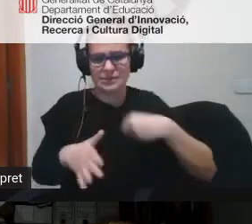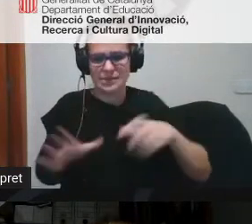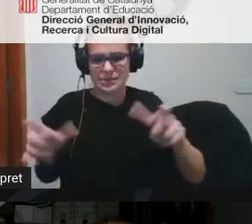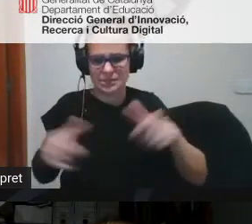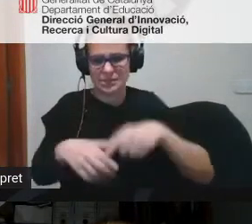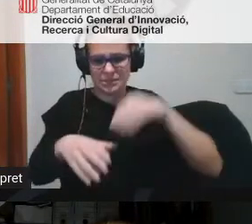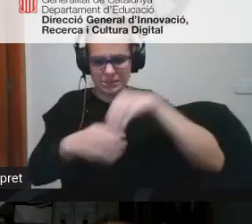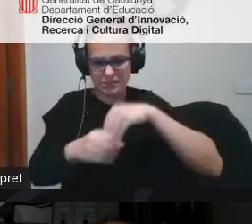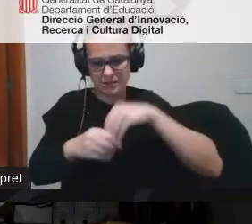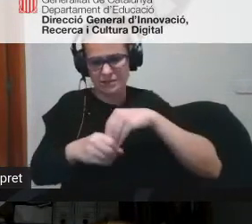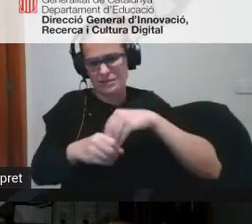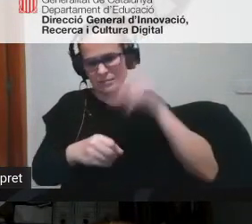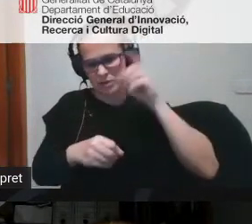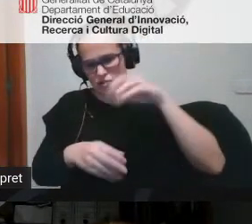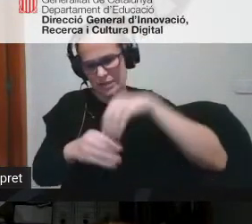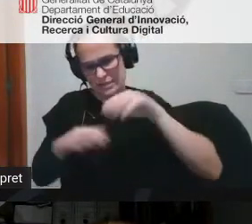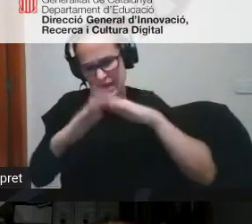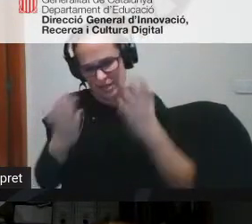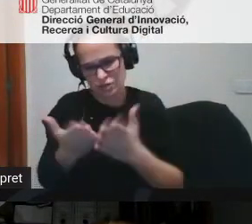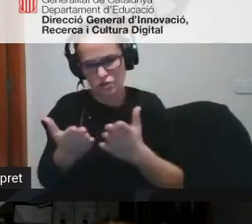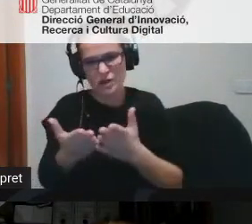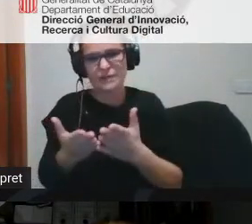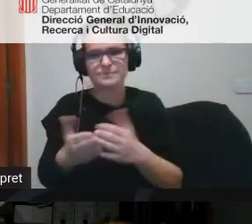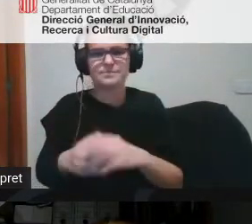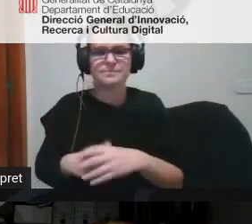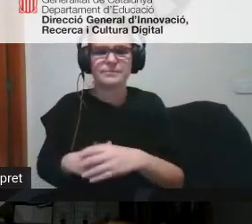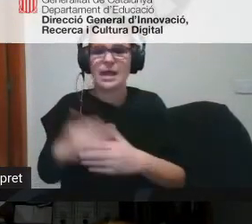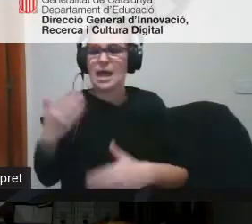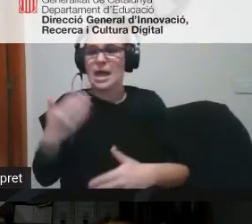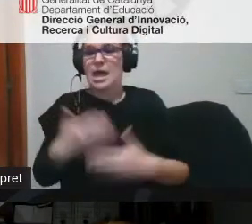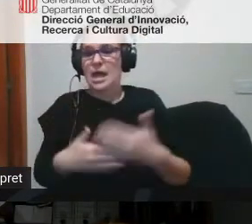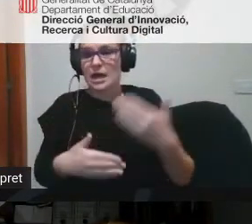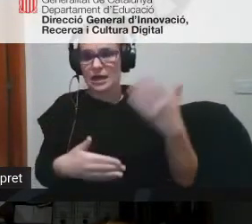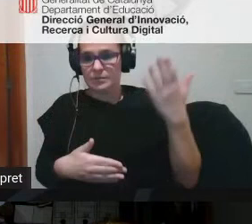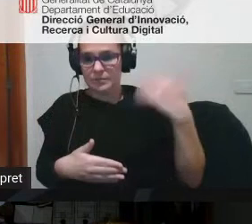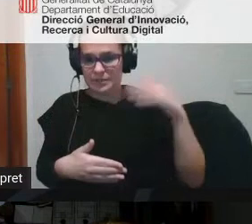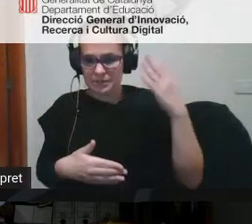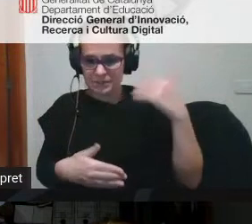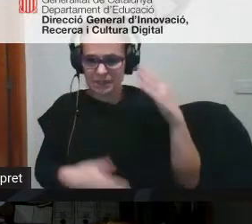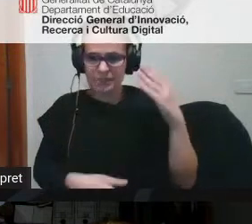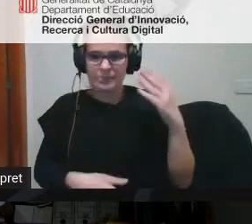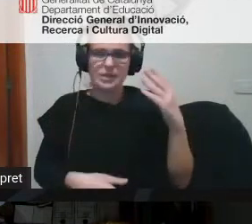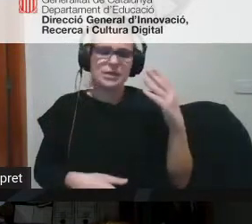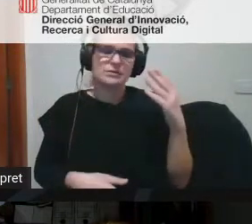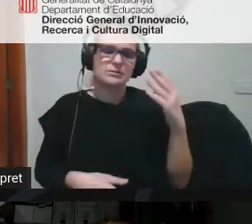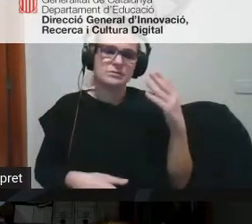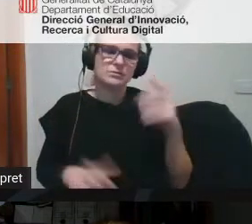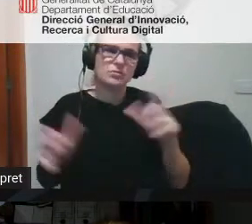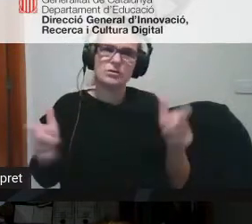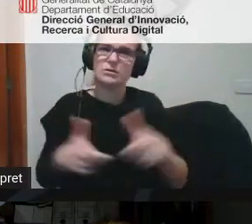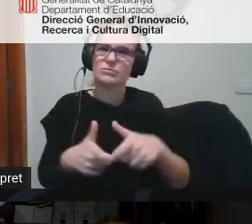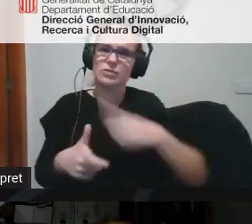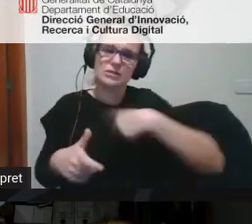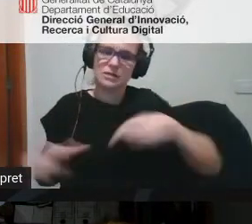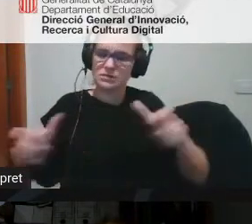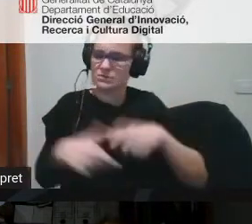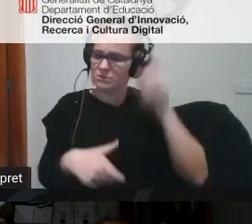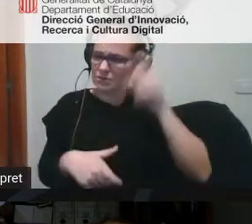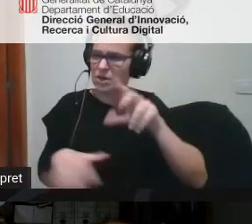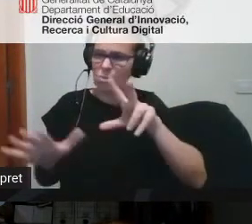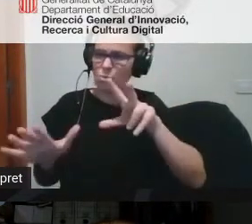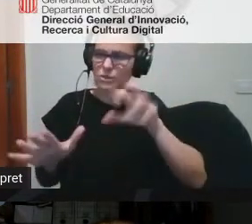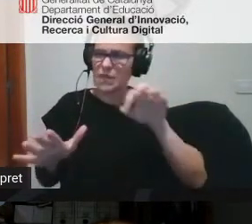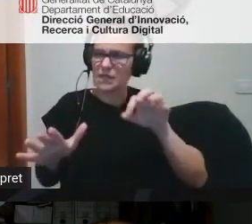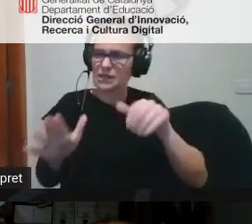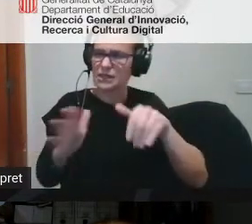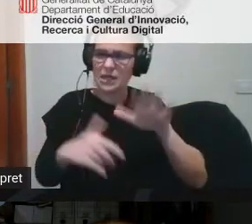del centre i al principi teníem teníem un claustre nosaltres tenim un claustre de 80 80 i pico